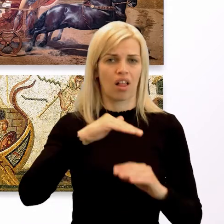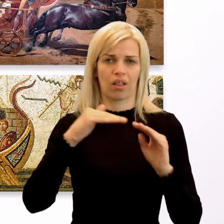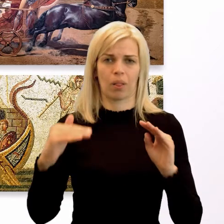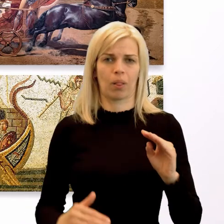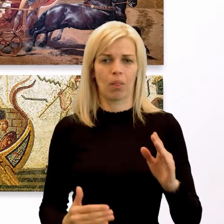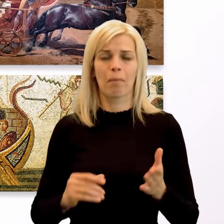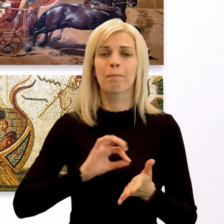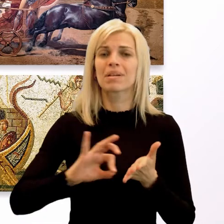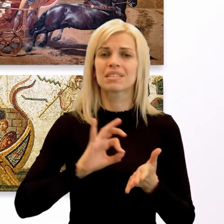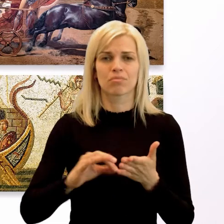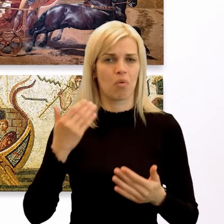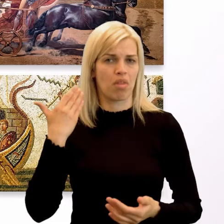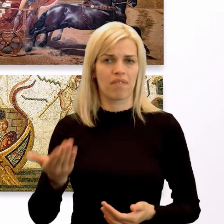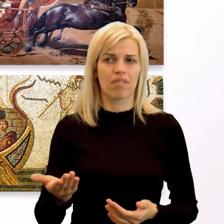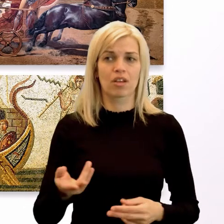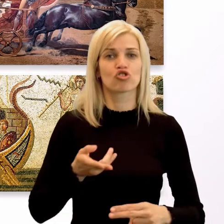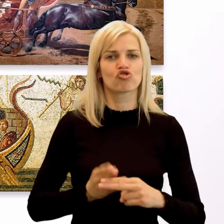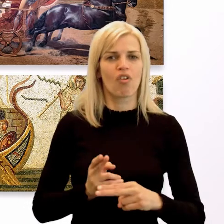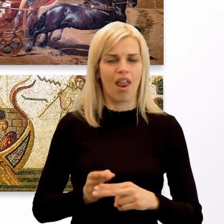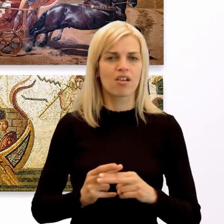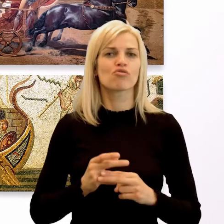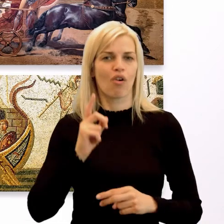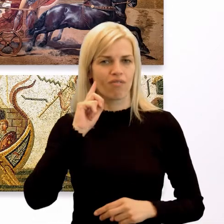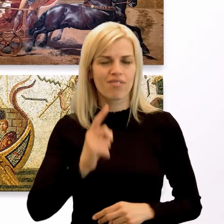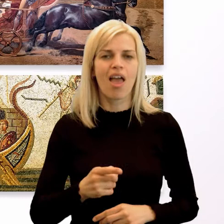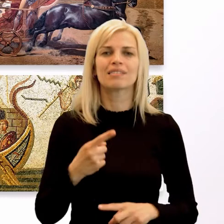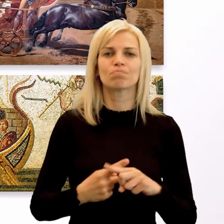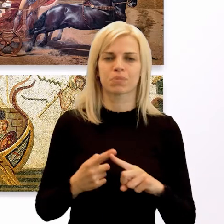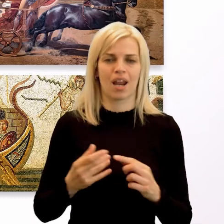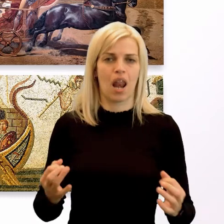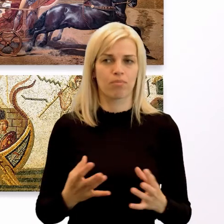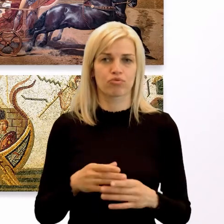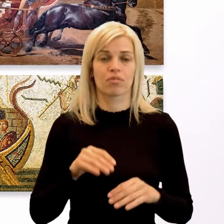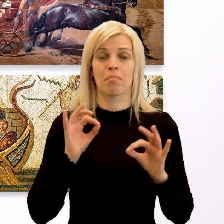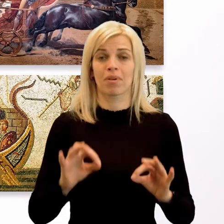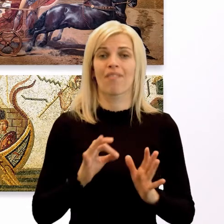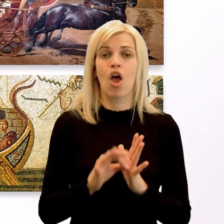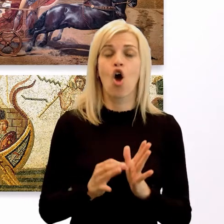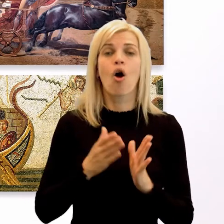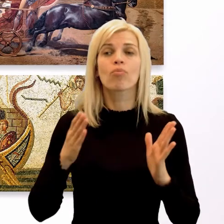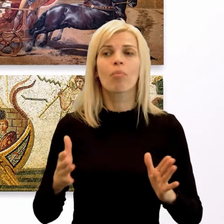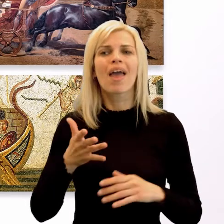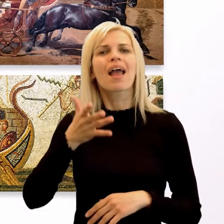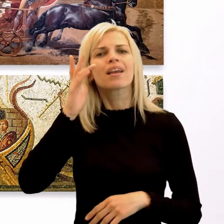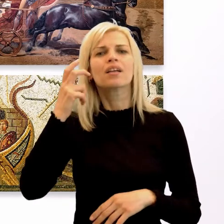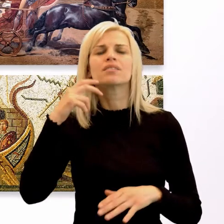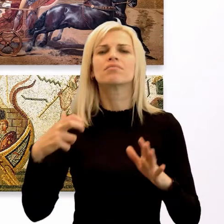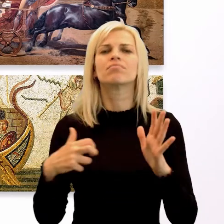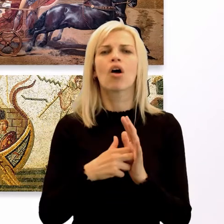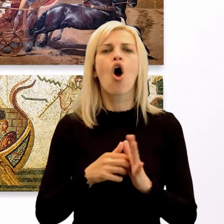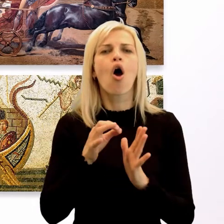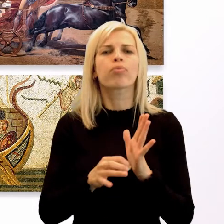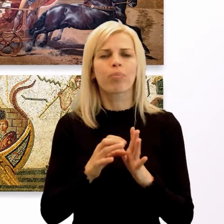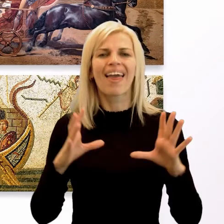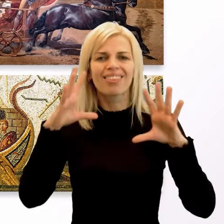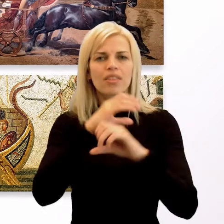poznali železo a mali lepšie zbranie. Nastáva obdobie, ktoré Gréci častokrát označujú ako obdobie temná. Nemáme